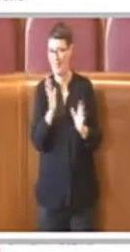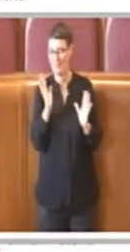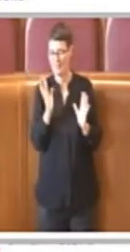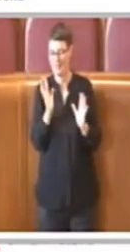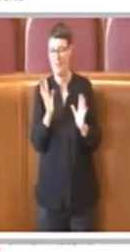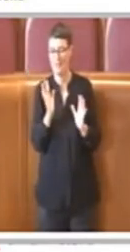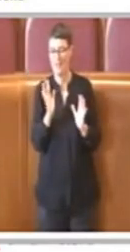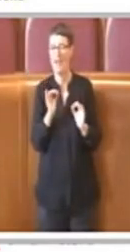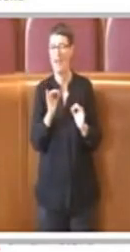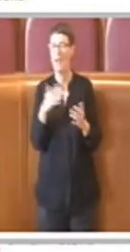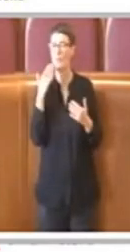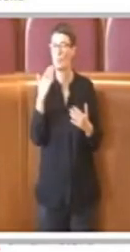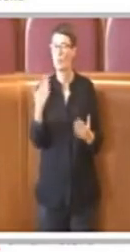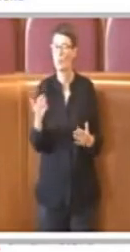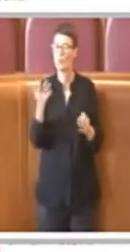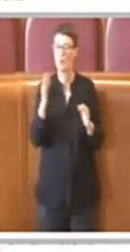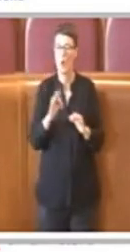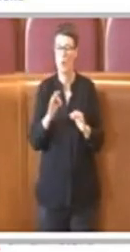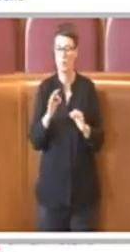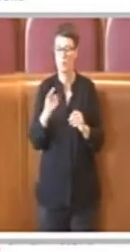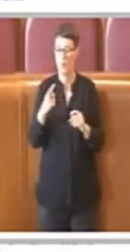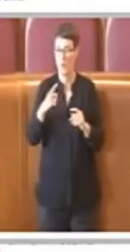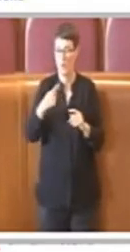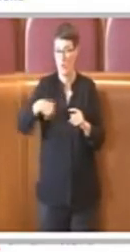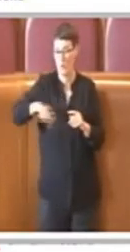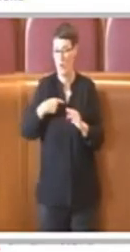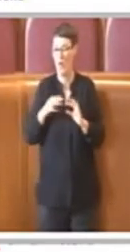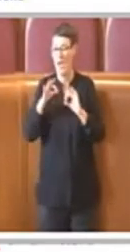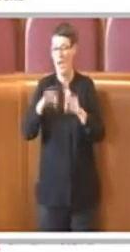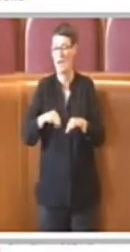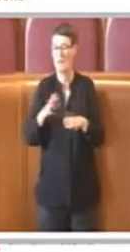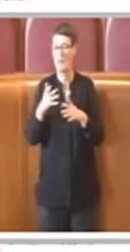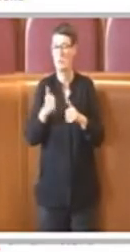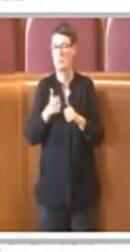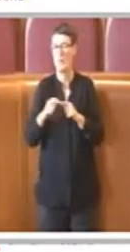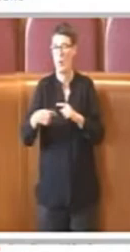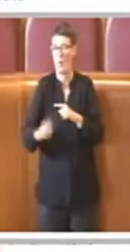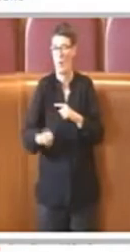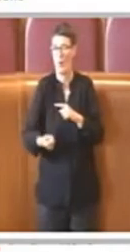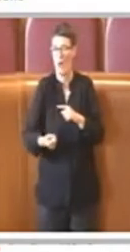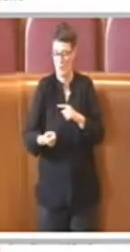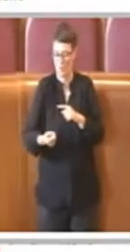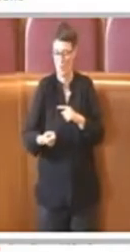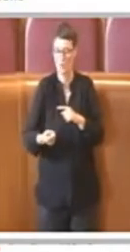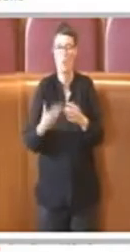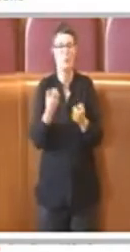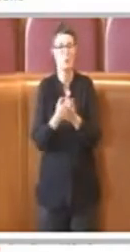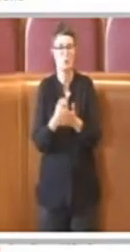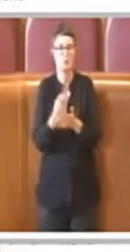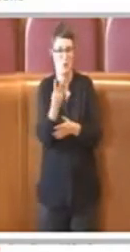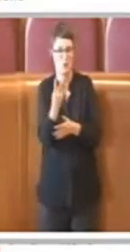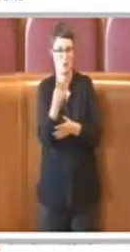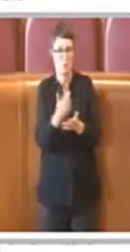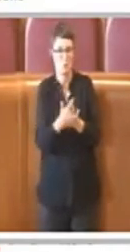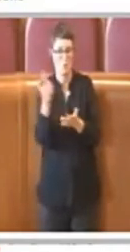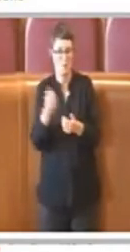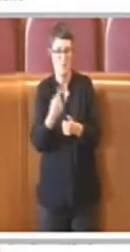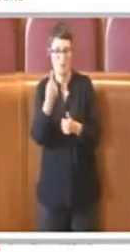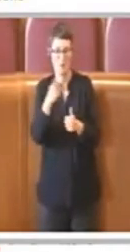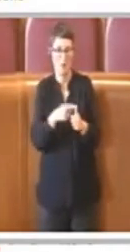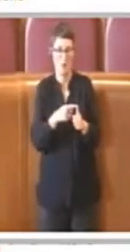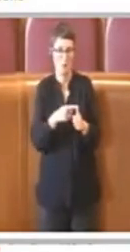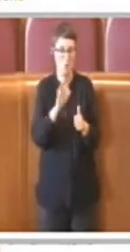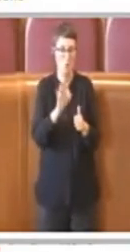quando noi ci siamo insediati circa un anno dopo, sono accaduti due fattori molto importanti. Da un lato il personale di